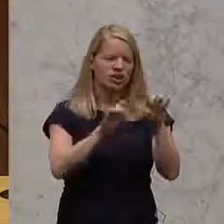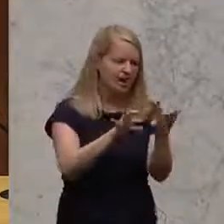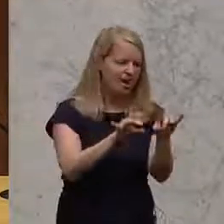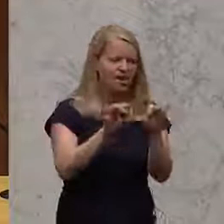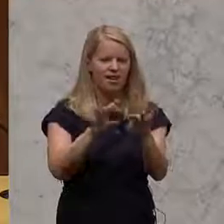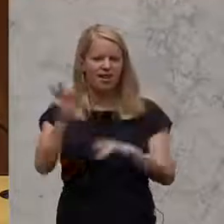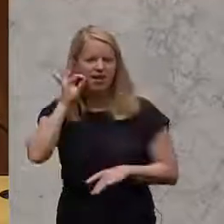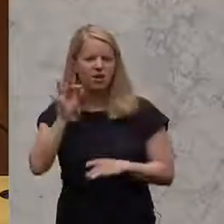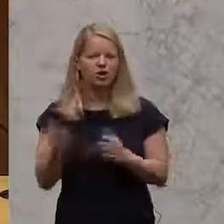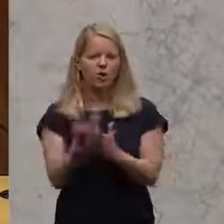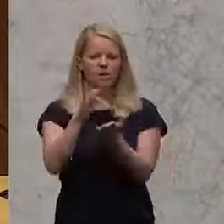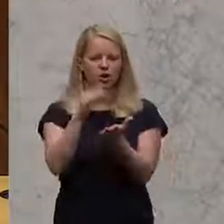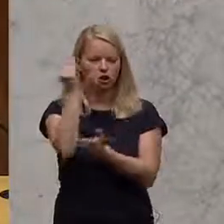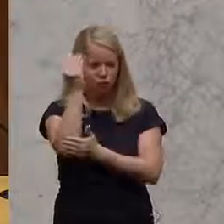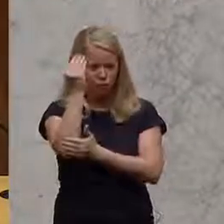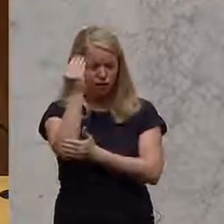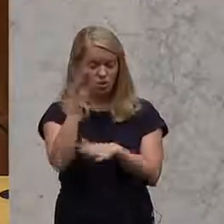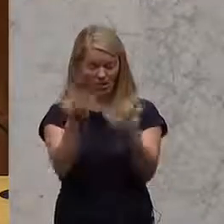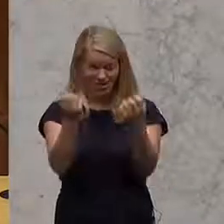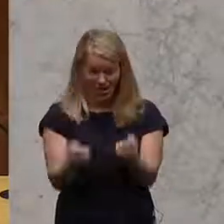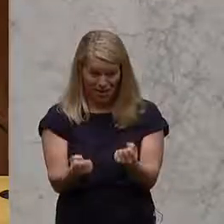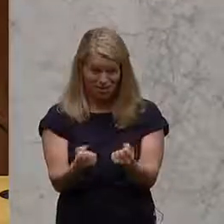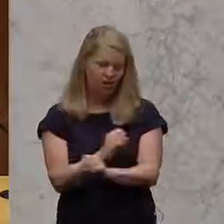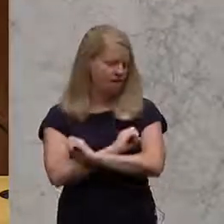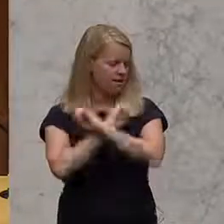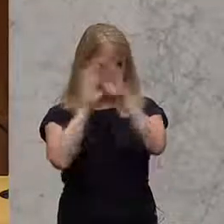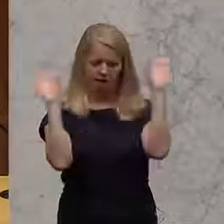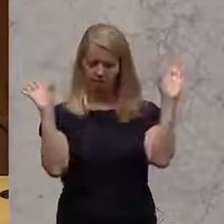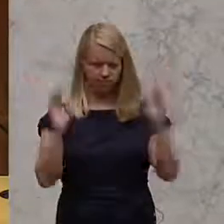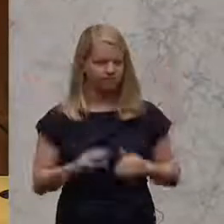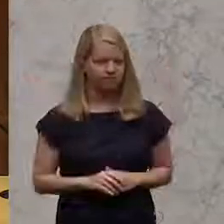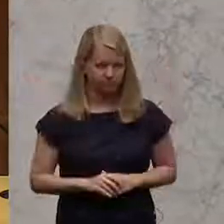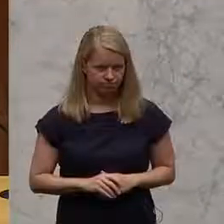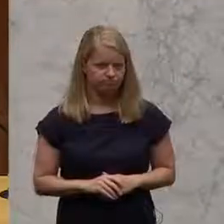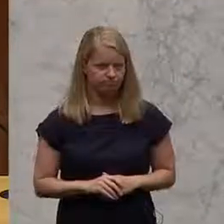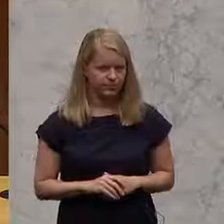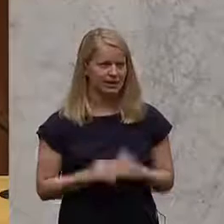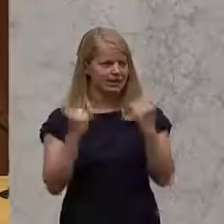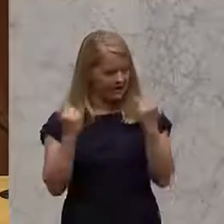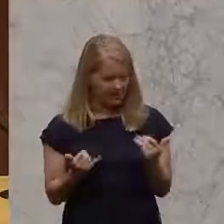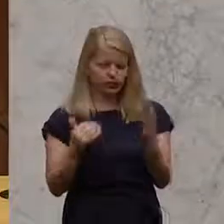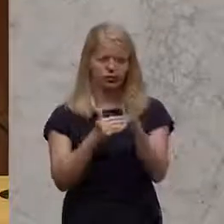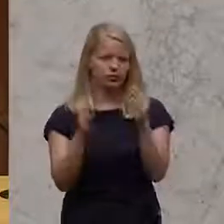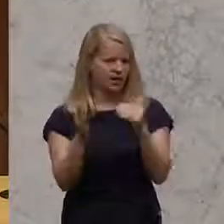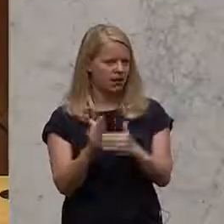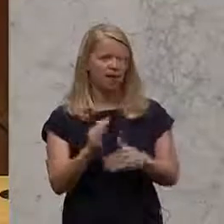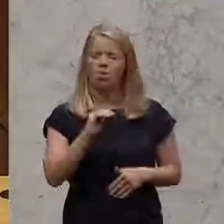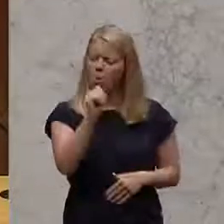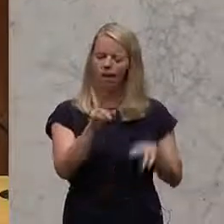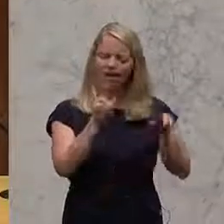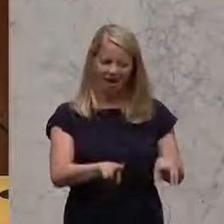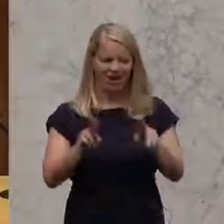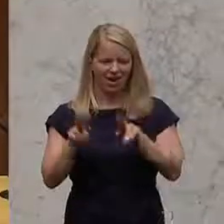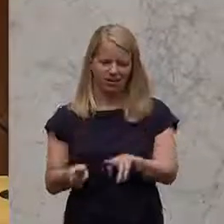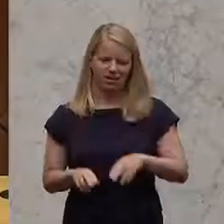an neuen Mittelschulen. Und das Ergebnis ist klar. Das jetzige System ist ungerecht. Es